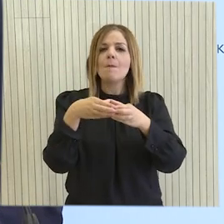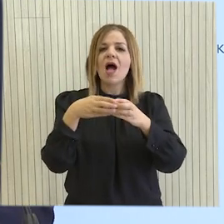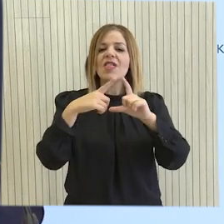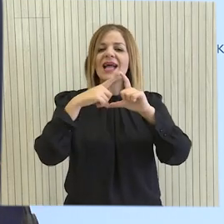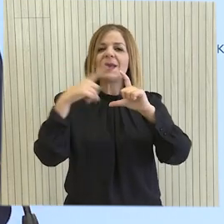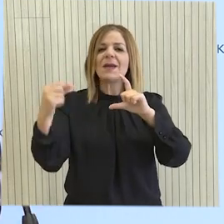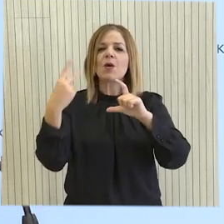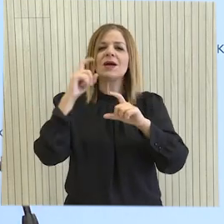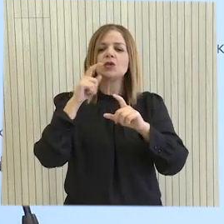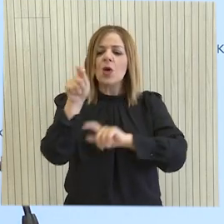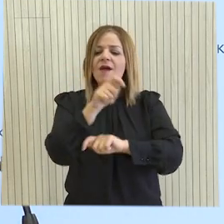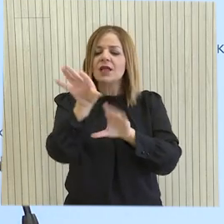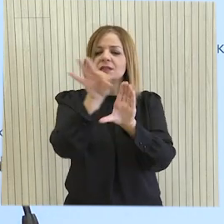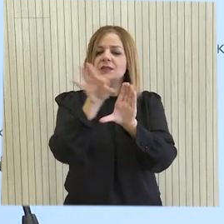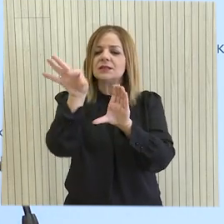να ασυστήσει ο πρόεδρος.